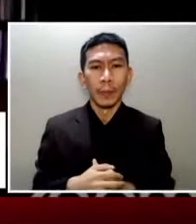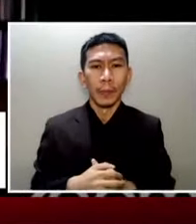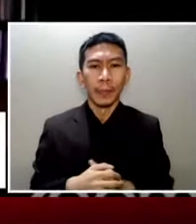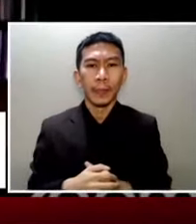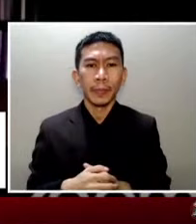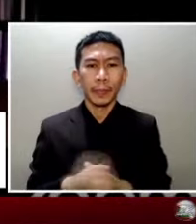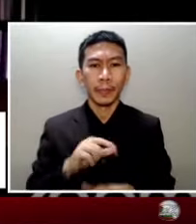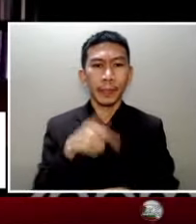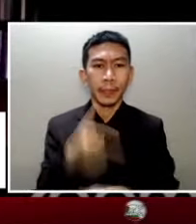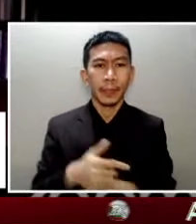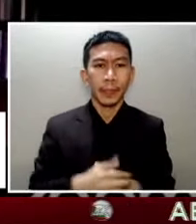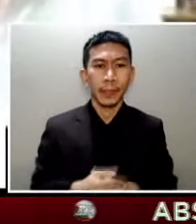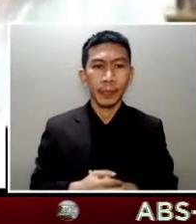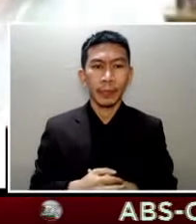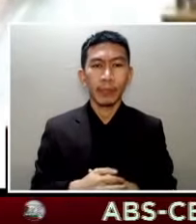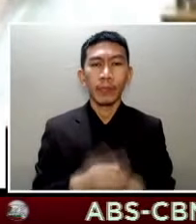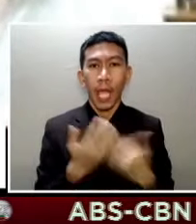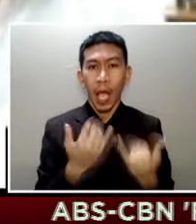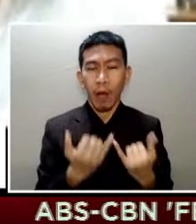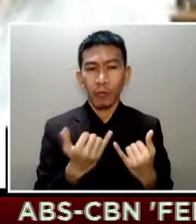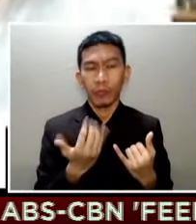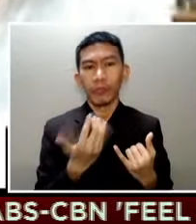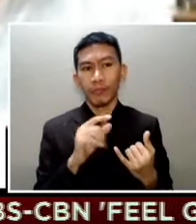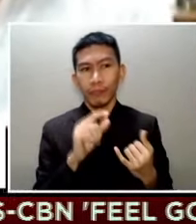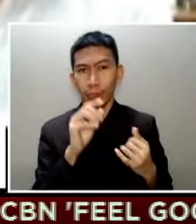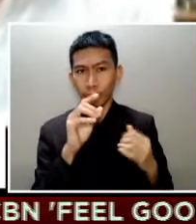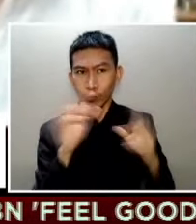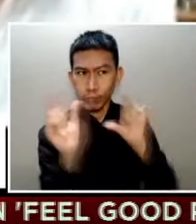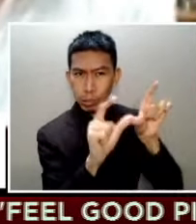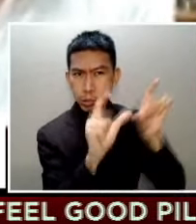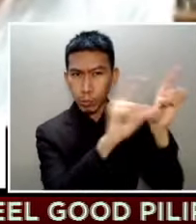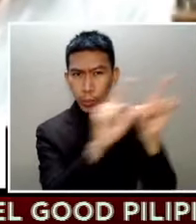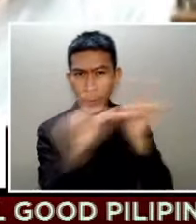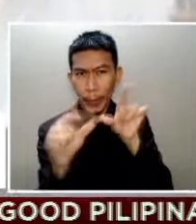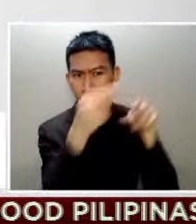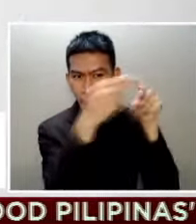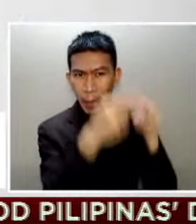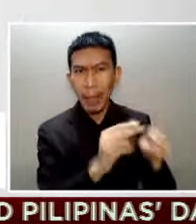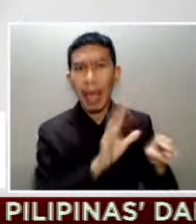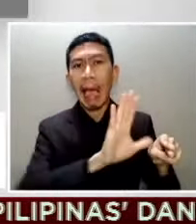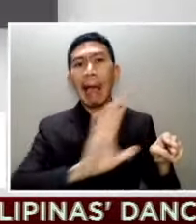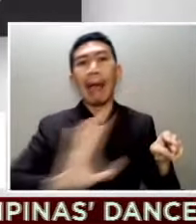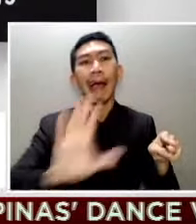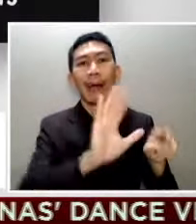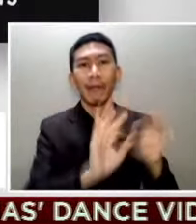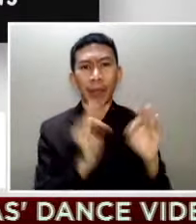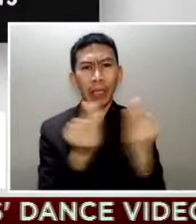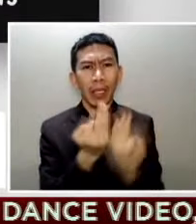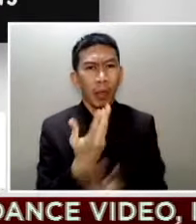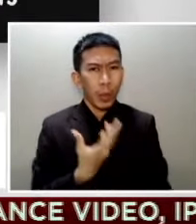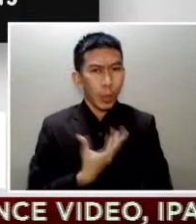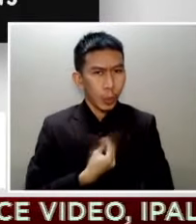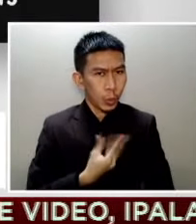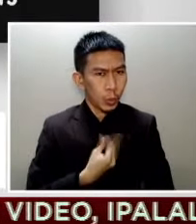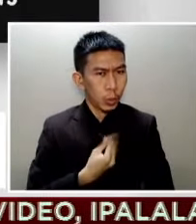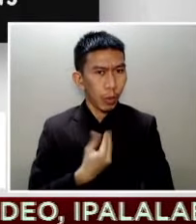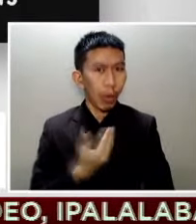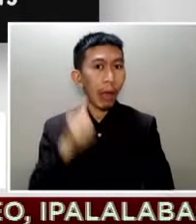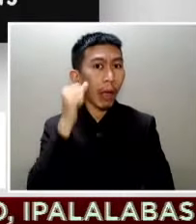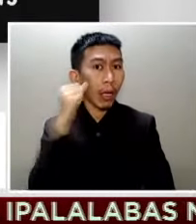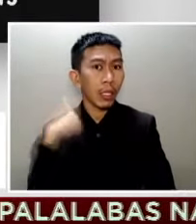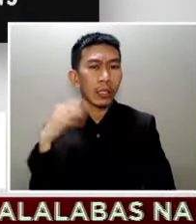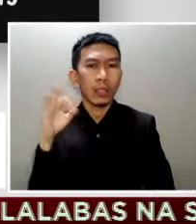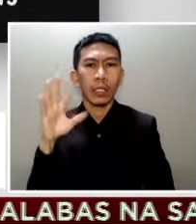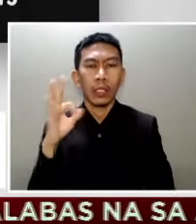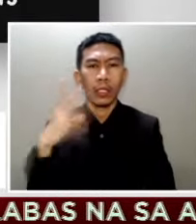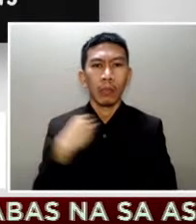Nangangamba ngayon ang mga kaanak ng mga binansagang terorista ng Anti-Terrorism Council Kahapon labing siyam na umunoy miyembro ng Central